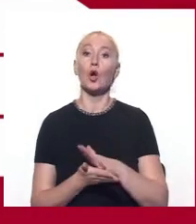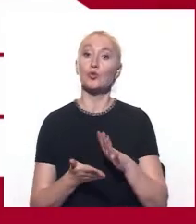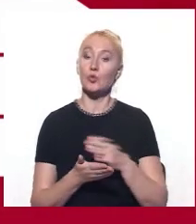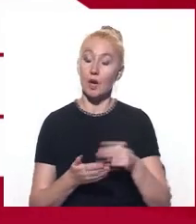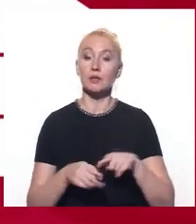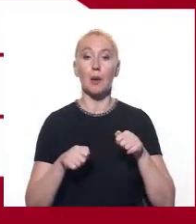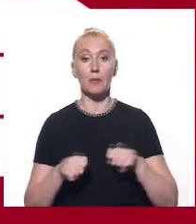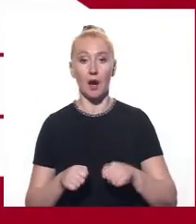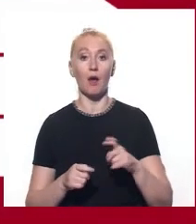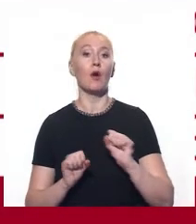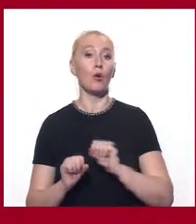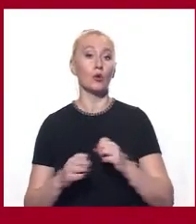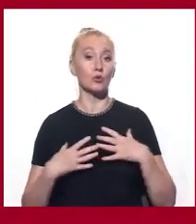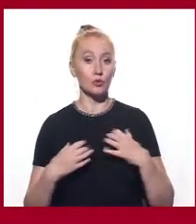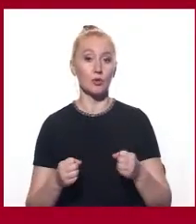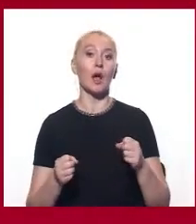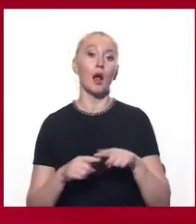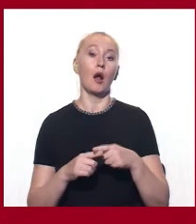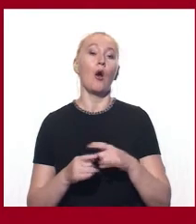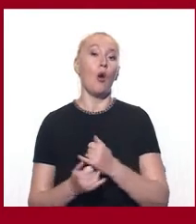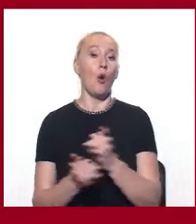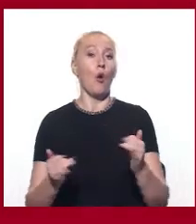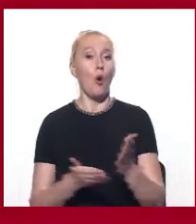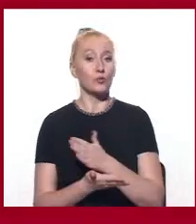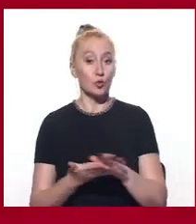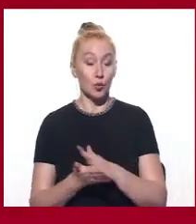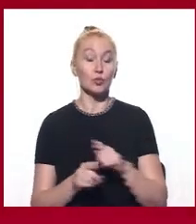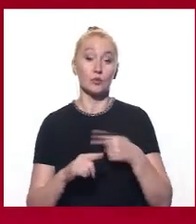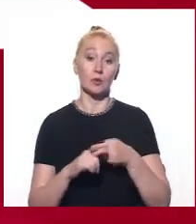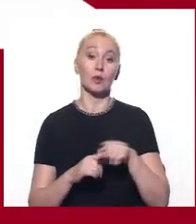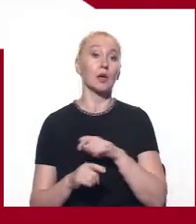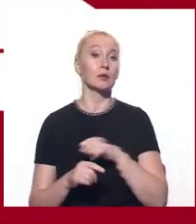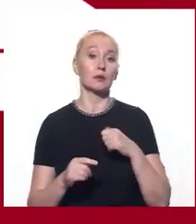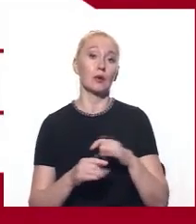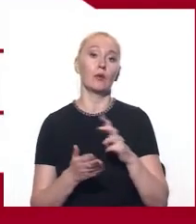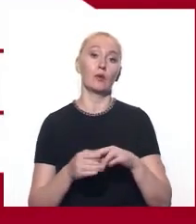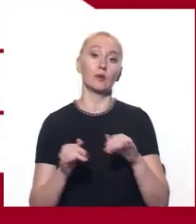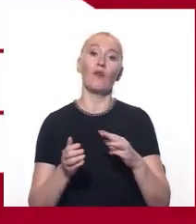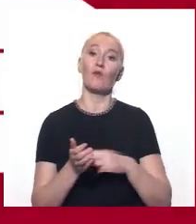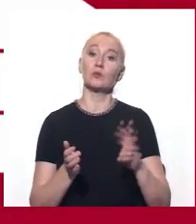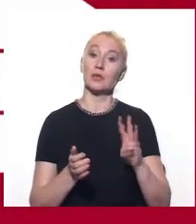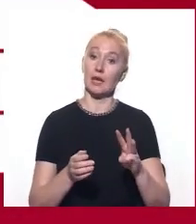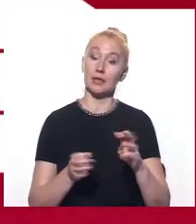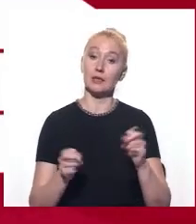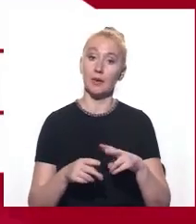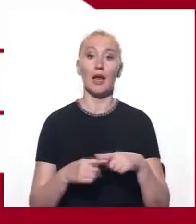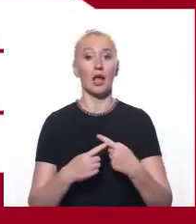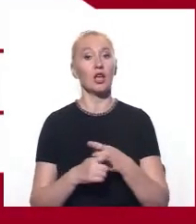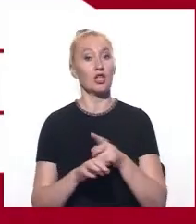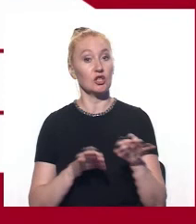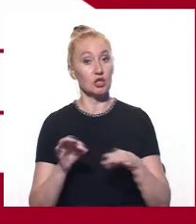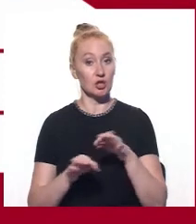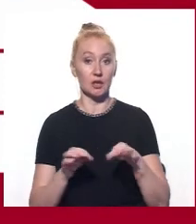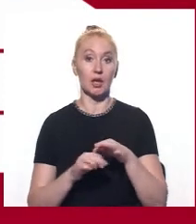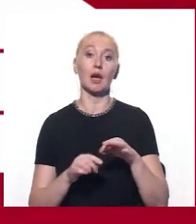право, охорона здоров'я, спеціальності сфери обслуговування. Незмінними залишать ціни на 83 спеціальності – інженерія, аграрний,